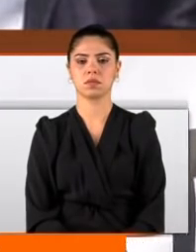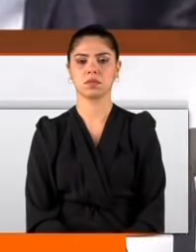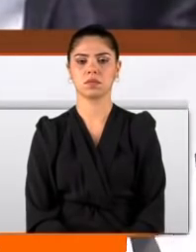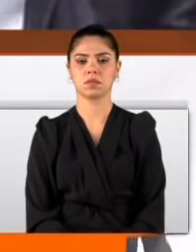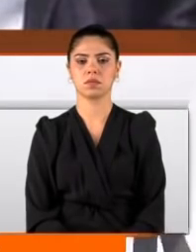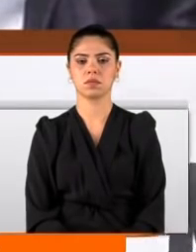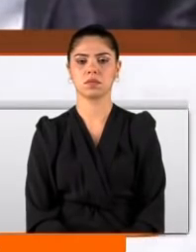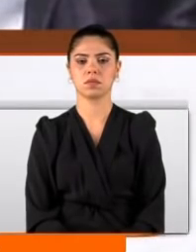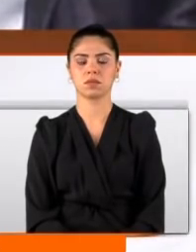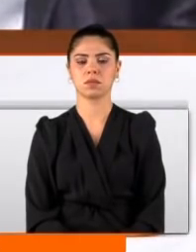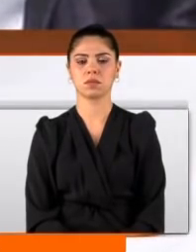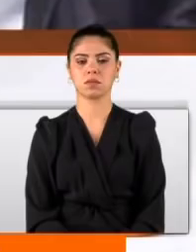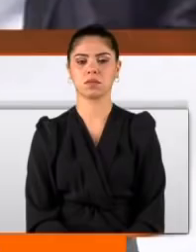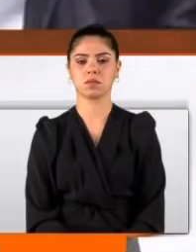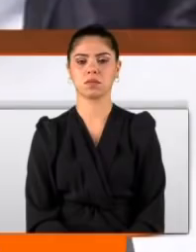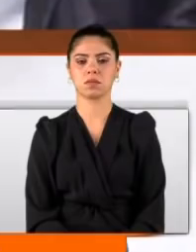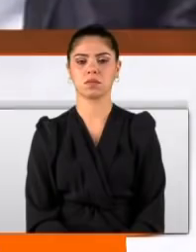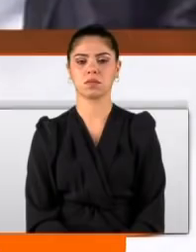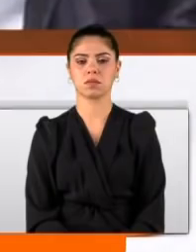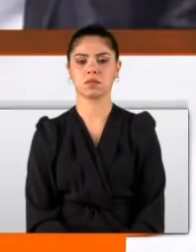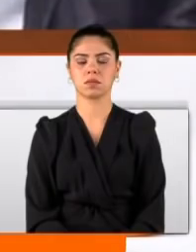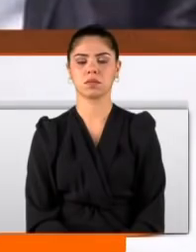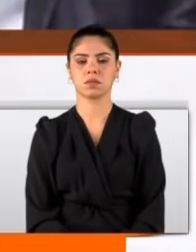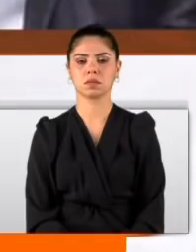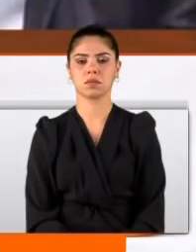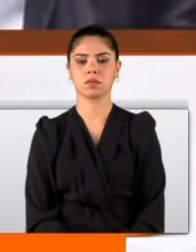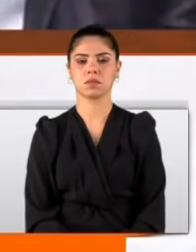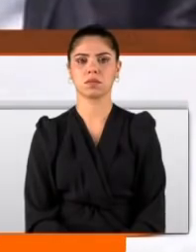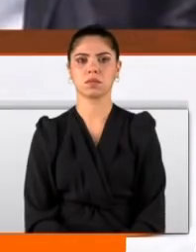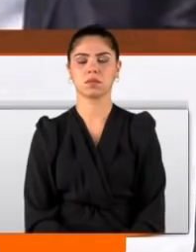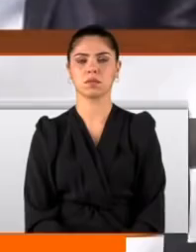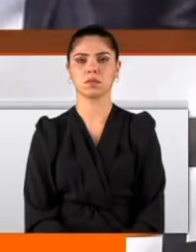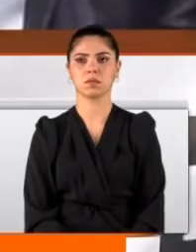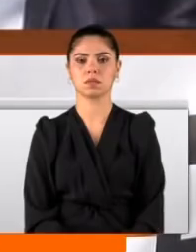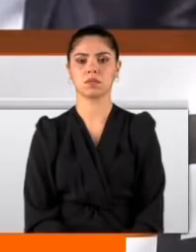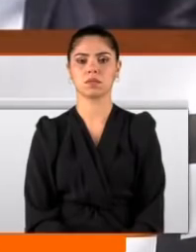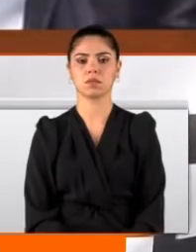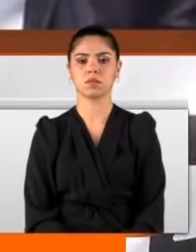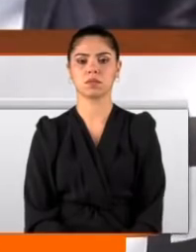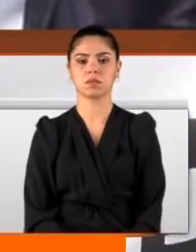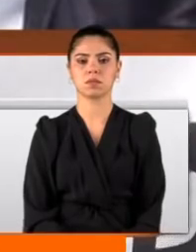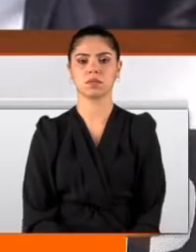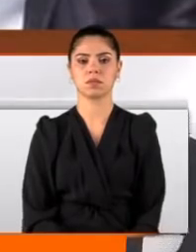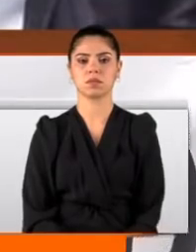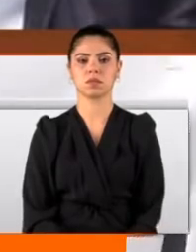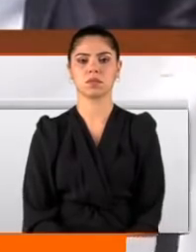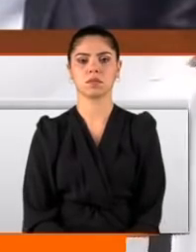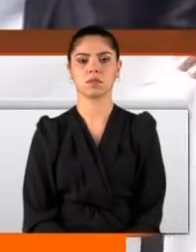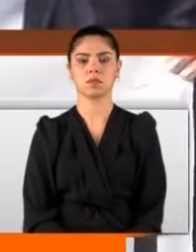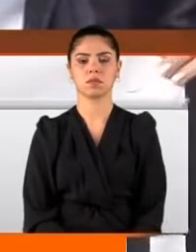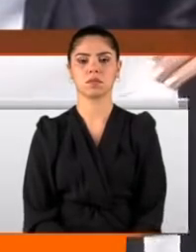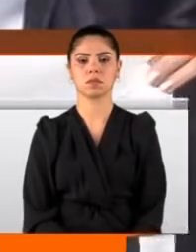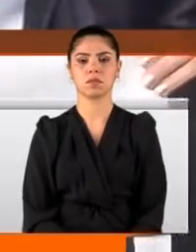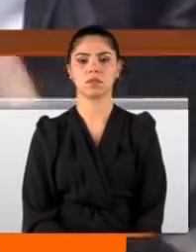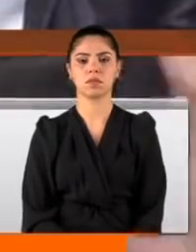altında şu an. Ben adaletime güveniyorum. Sadece ben ağırlaştırılmış müebbete istiyorum. Kesinlikle sonuna kadar onların dışarıya çıkmasına asla